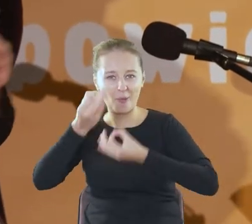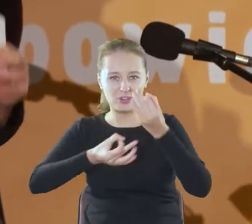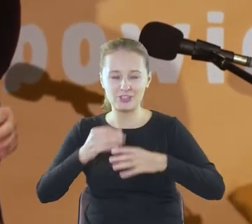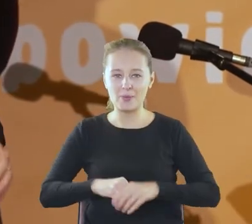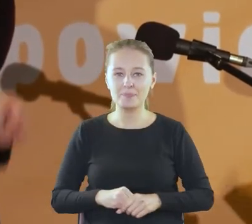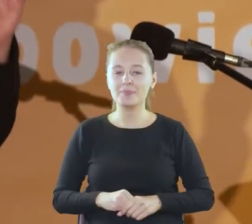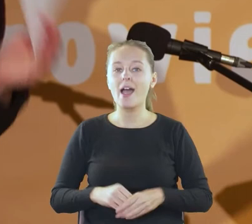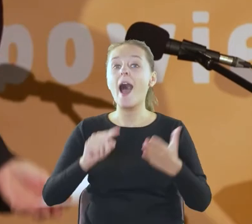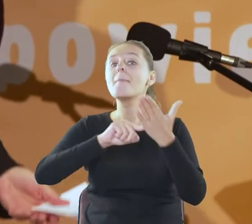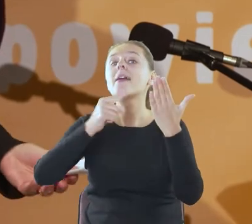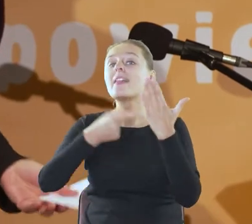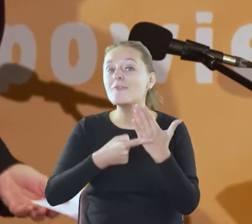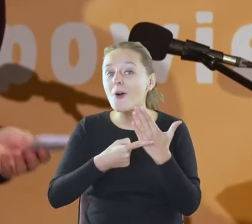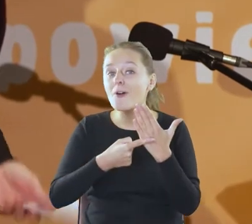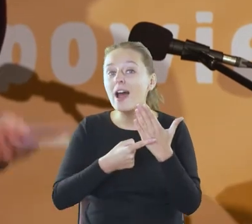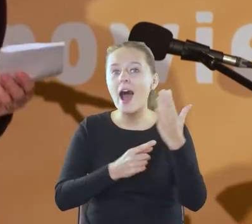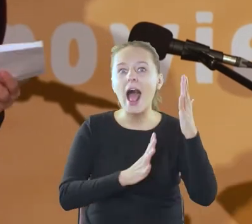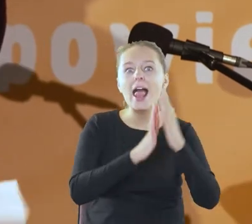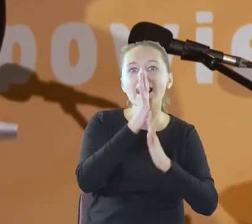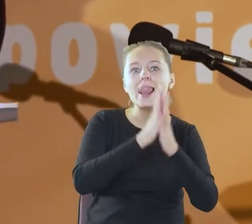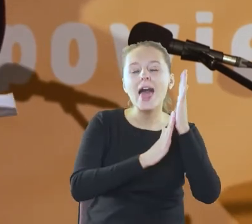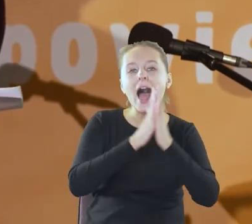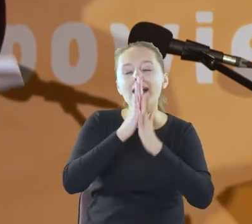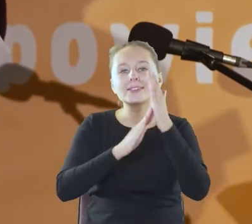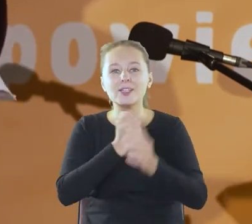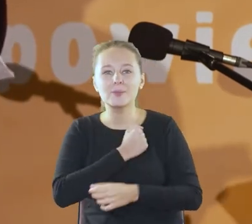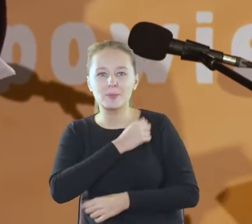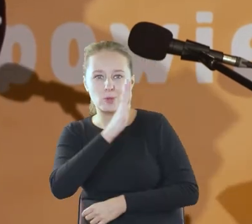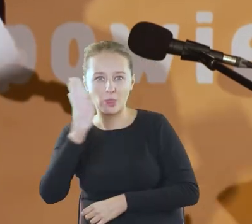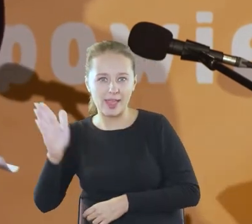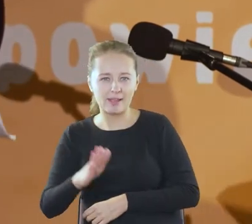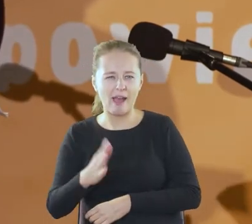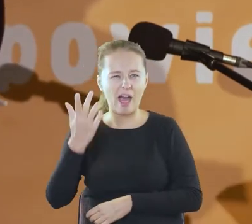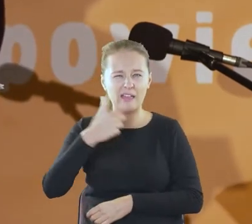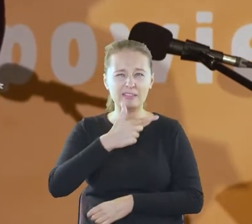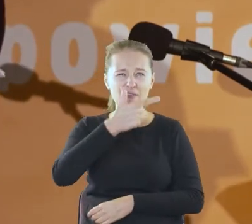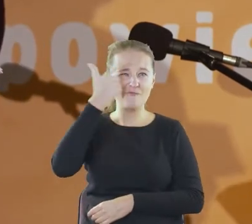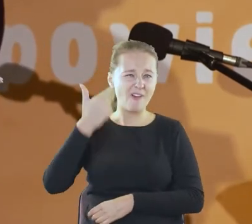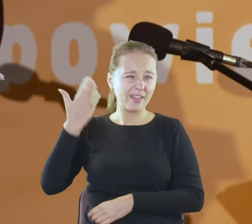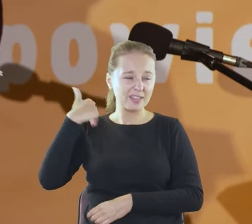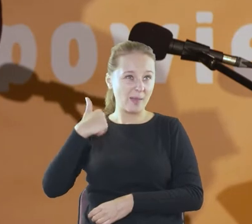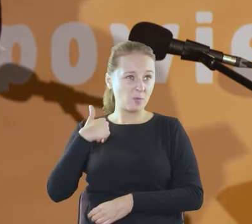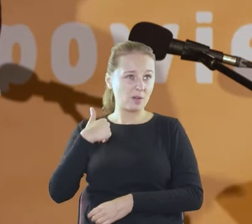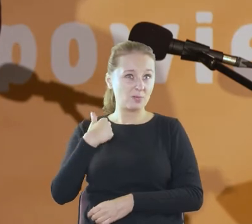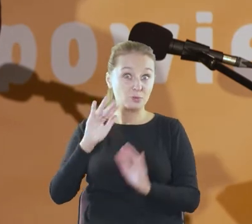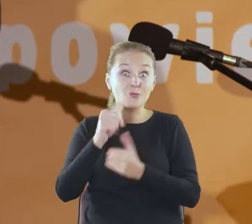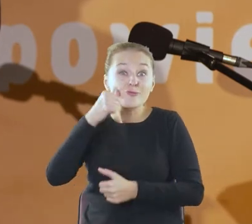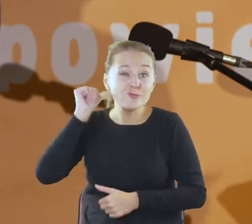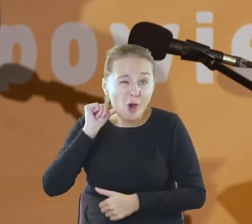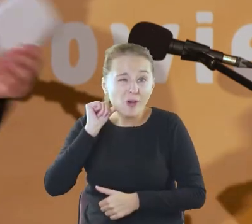A metafora jest las a biblioteka. Dwa dni temu byłam w rezerwacie przyrody, czy wczoraj,